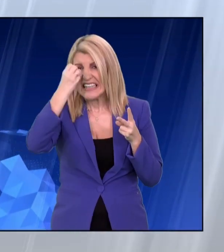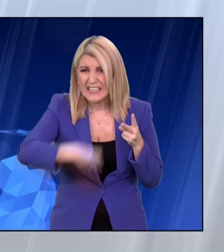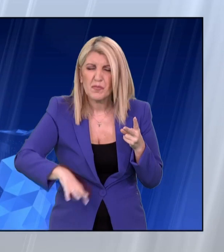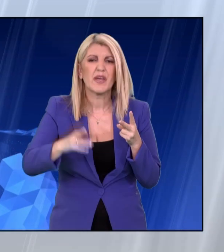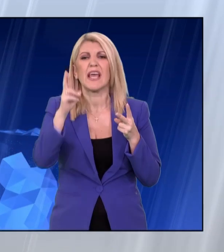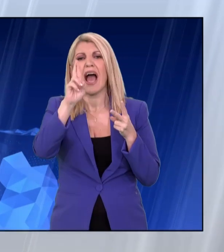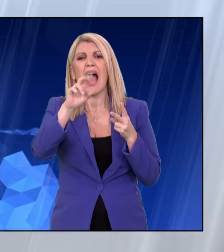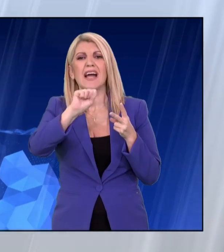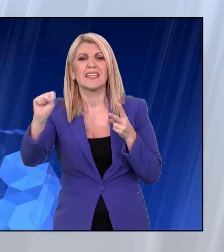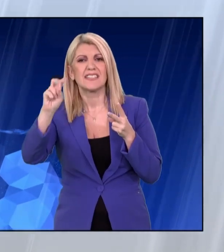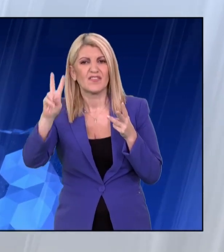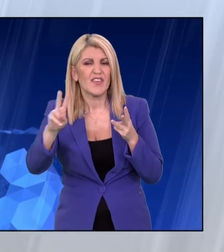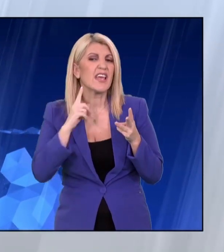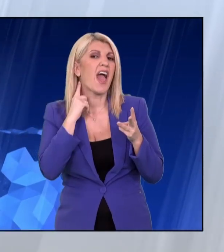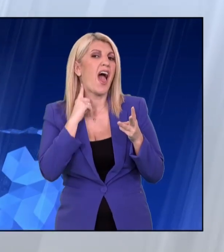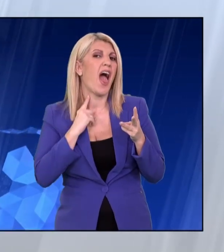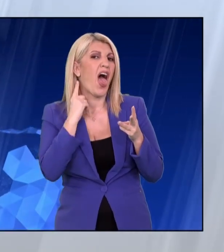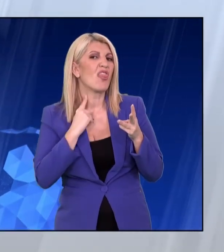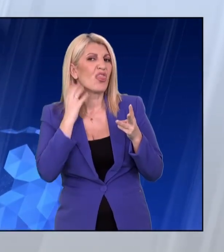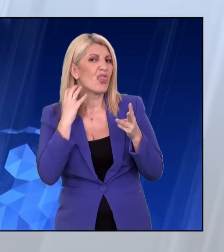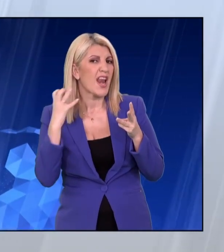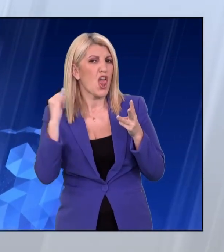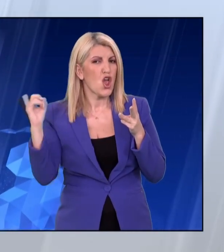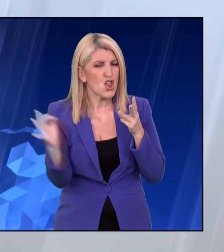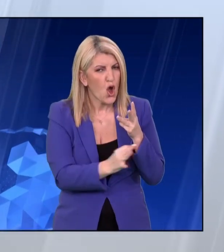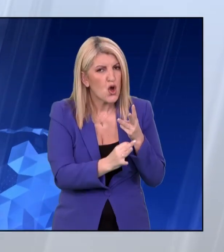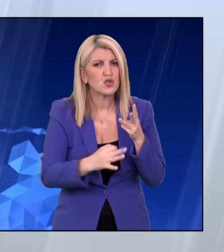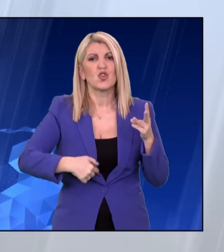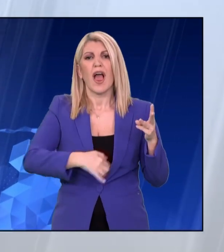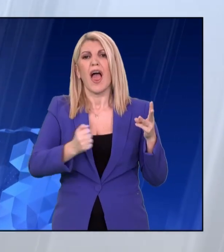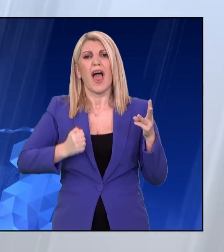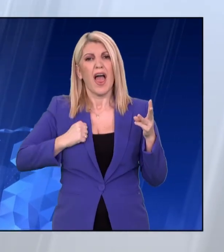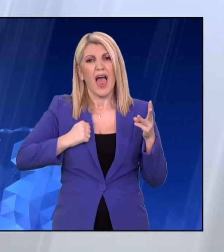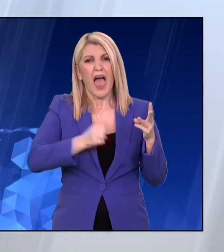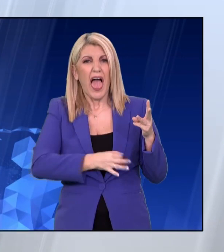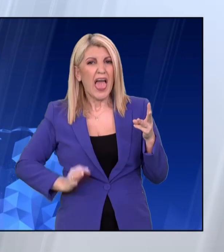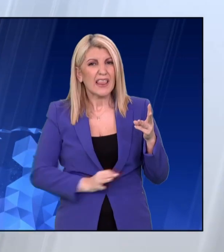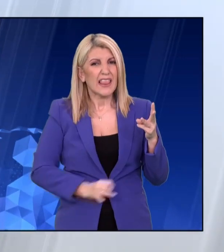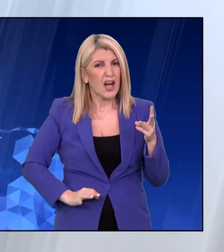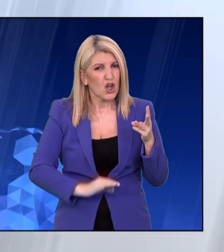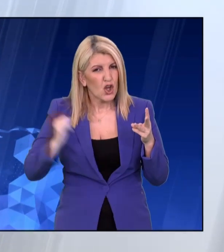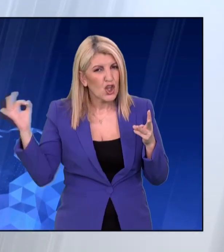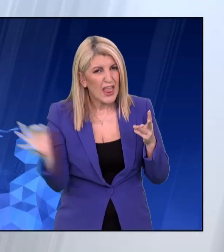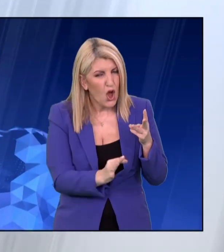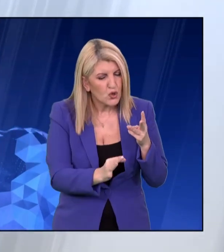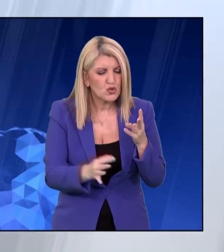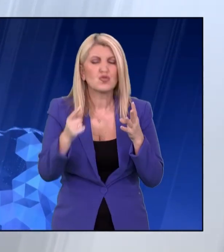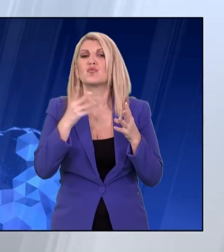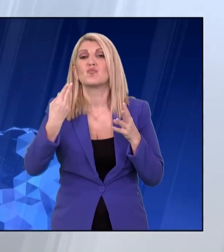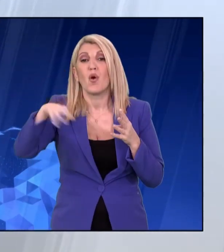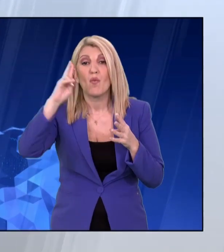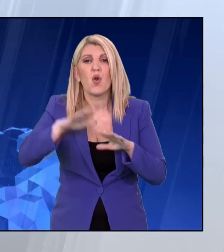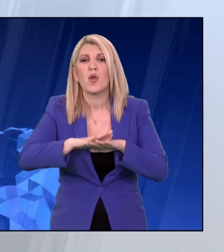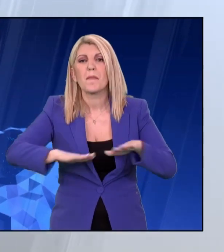όπως είναι ο αδενοϊός, ο εντεροϊός. Περισσότερο φαίνεται ότι πλήττουν τα παιδιά κάτω των 5 ετών. Είναι κάτι που παρατηρείται έτσι και